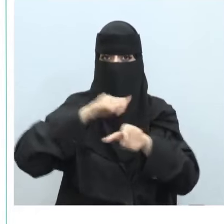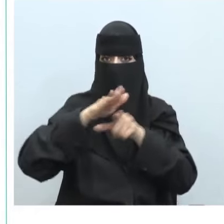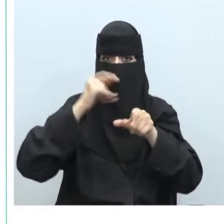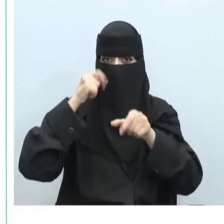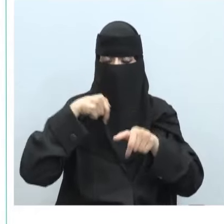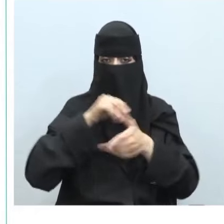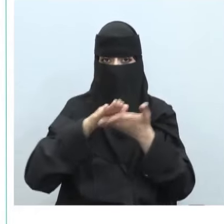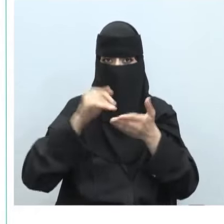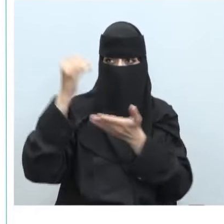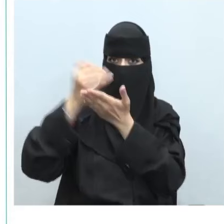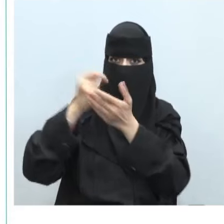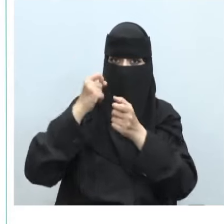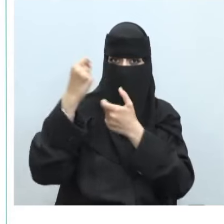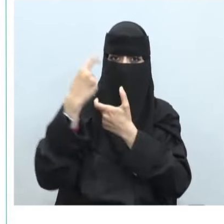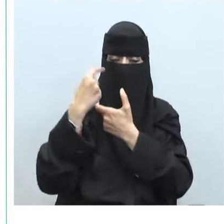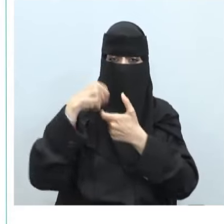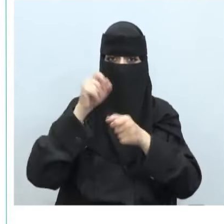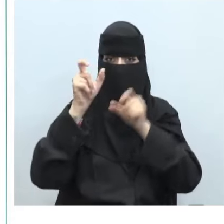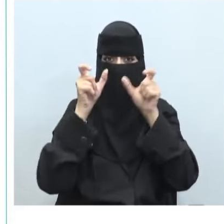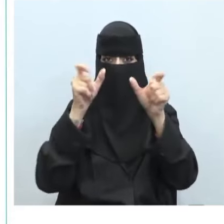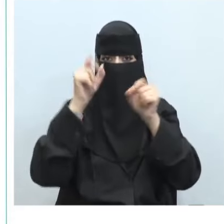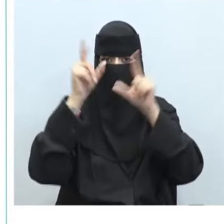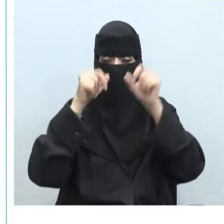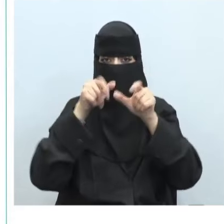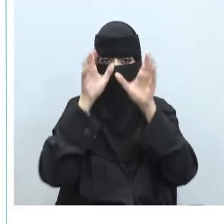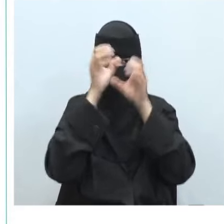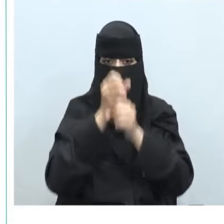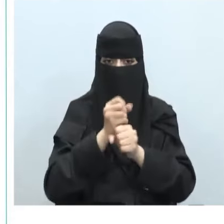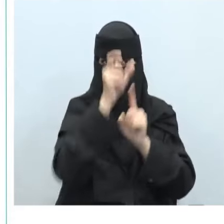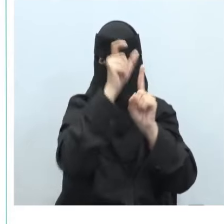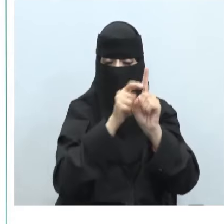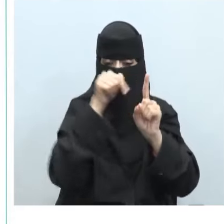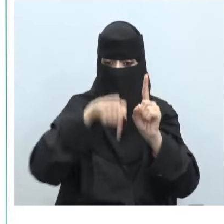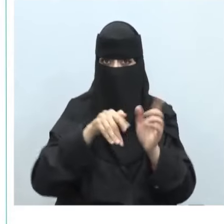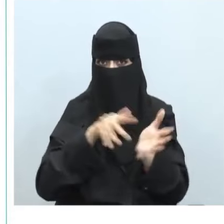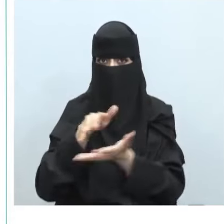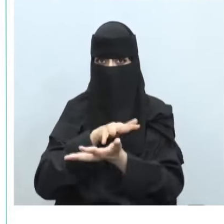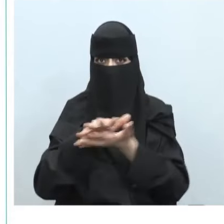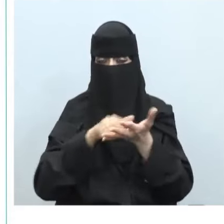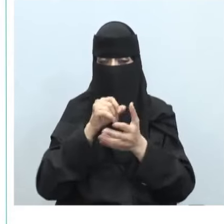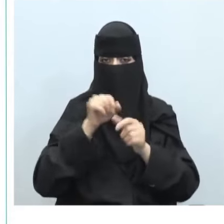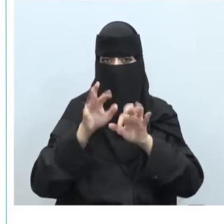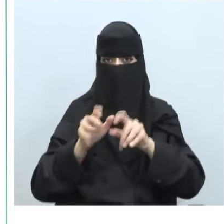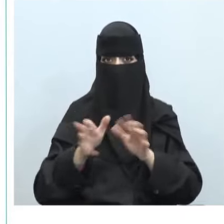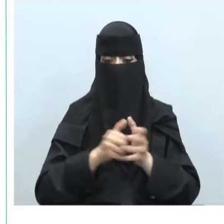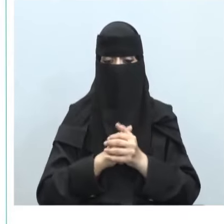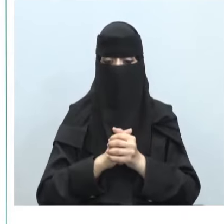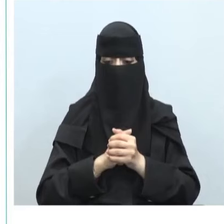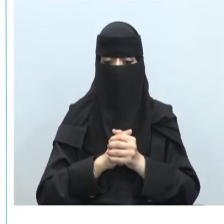التهديدات السبرانية وضمان سلامة المواطنين والمقيمين من الجرائم الإلكترونية